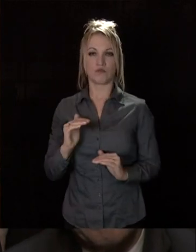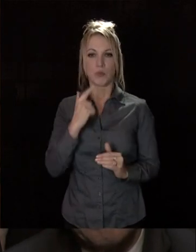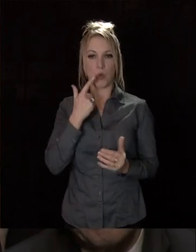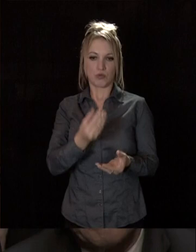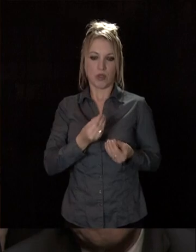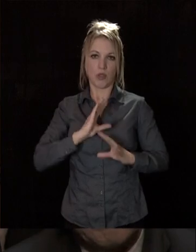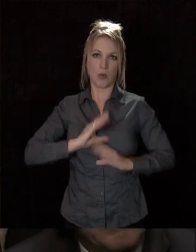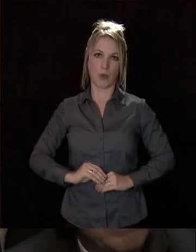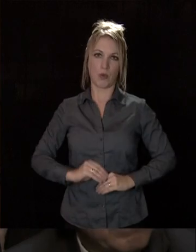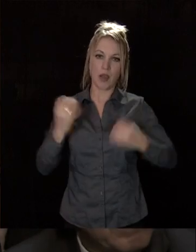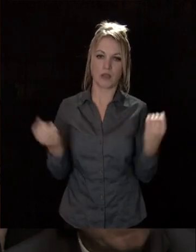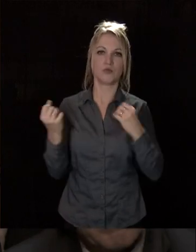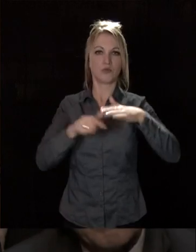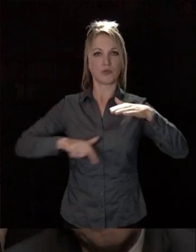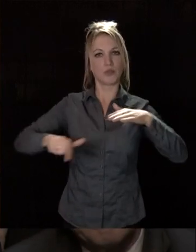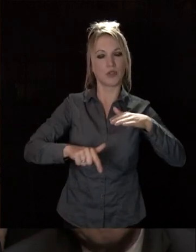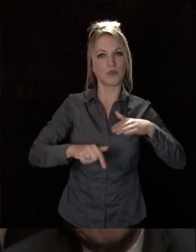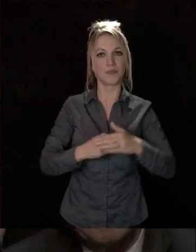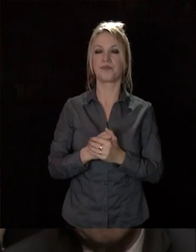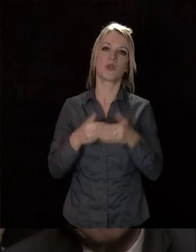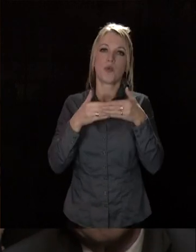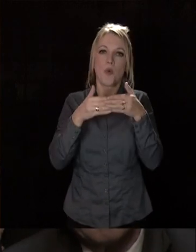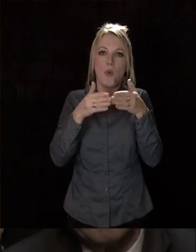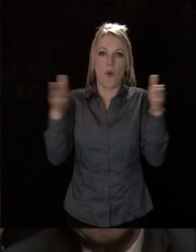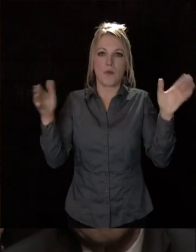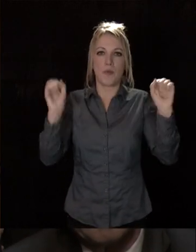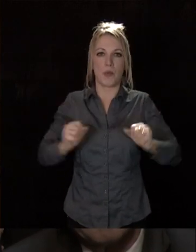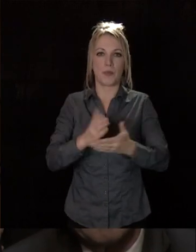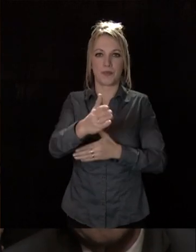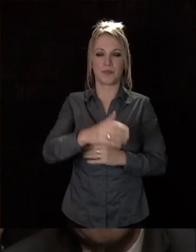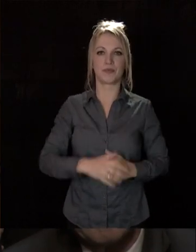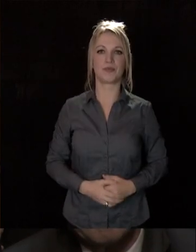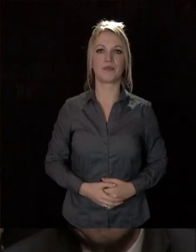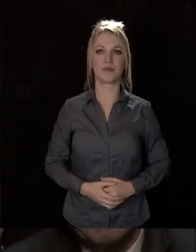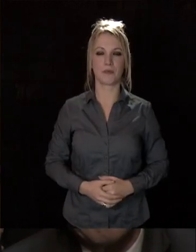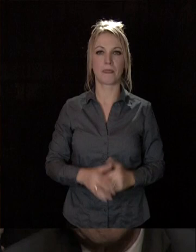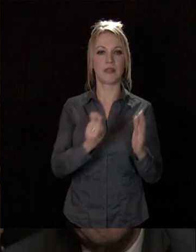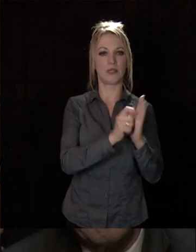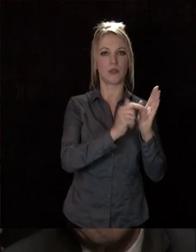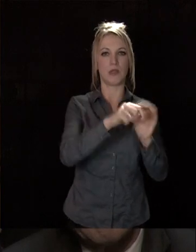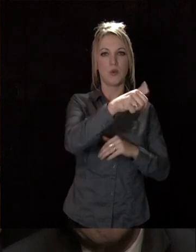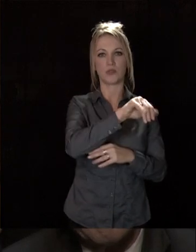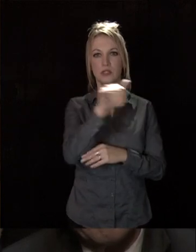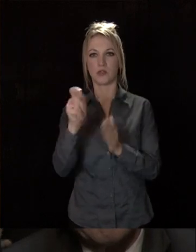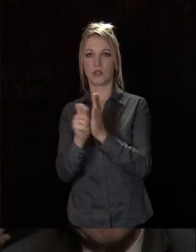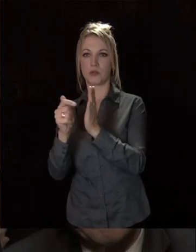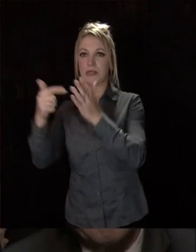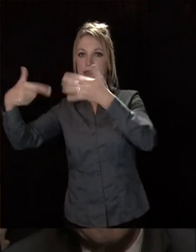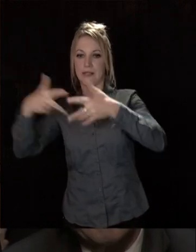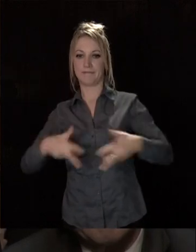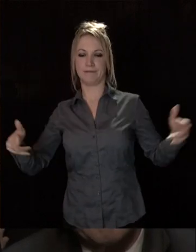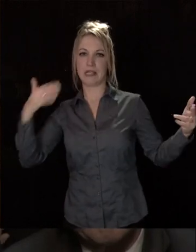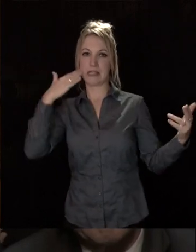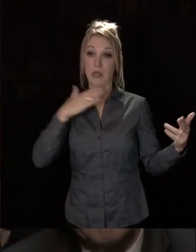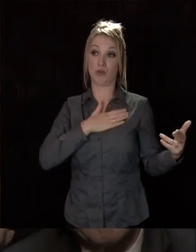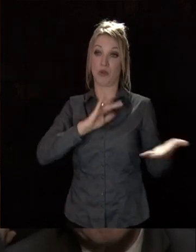'assurance d'action locale qui ouvrent des perspectives. De 2011 à 2017, je le dis, je sais que ça ne fait